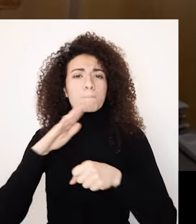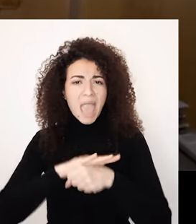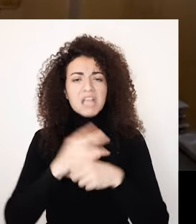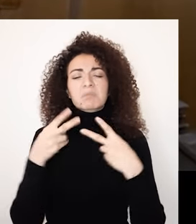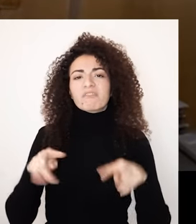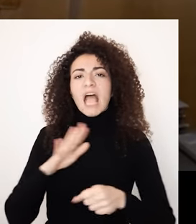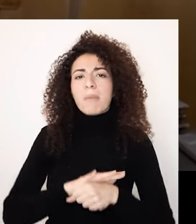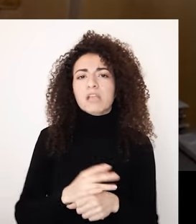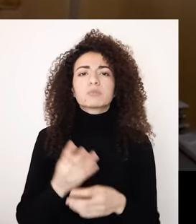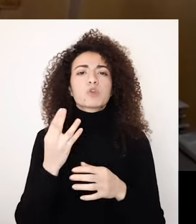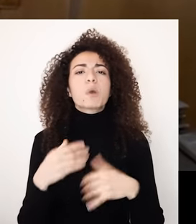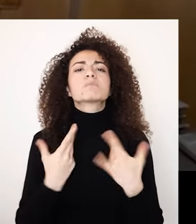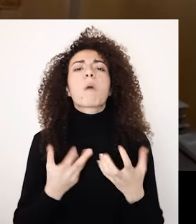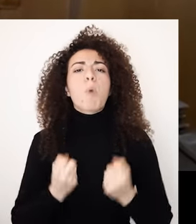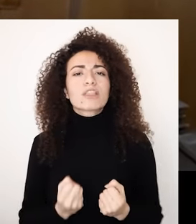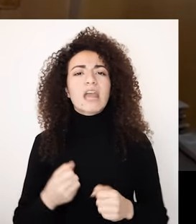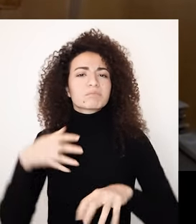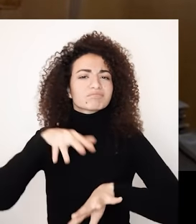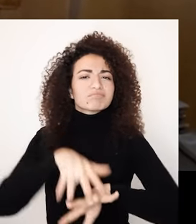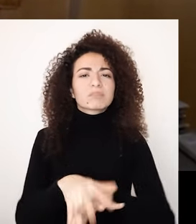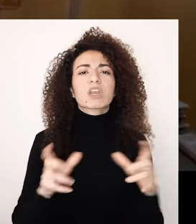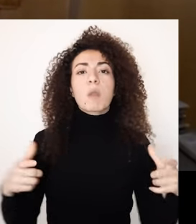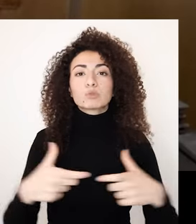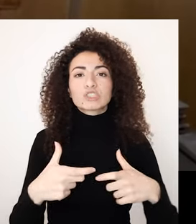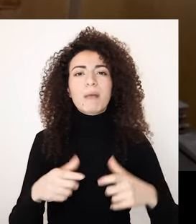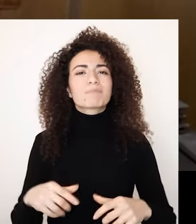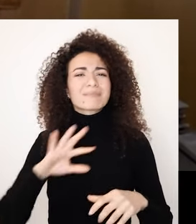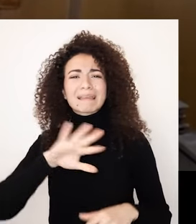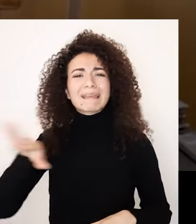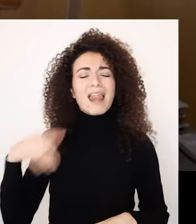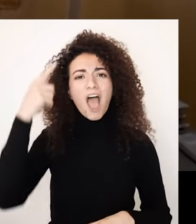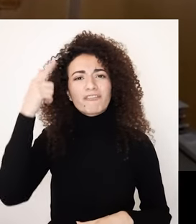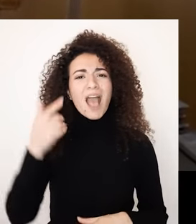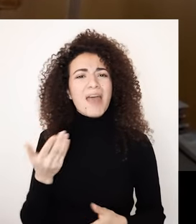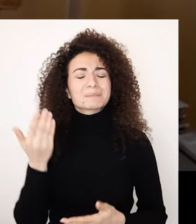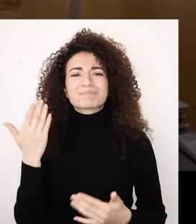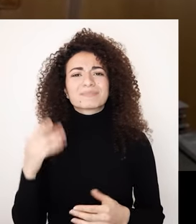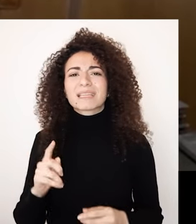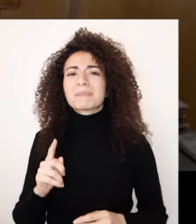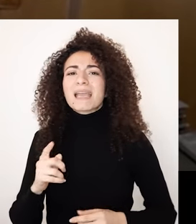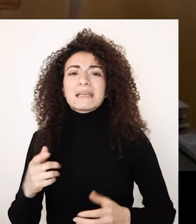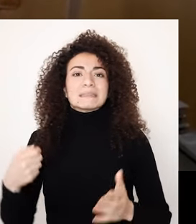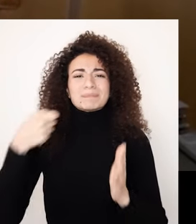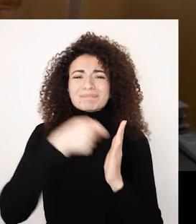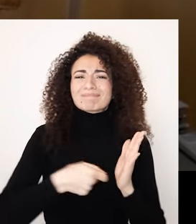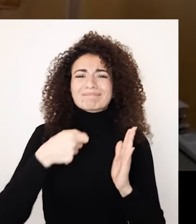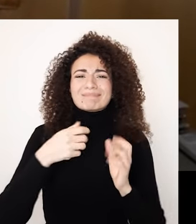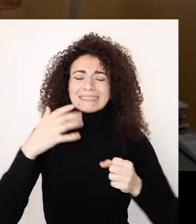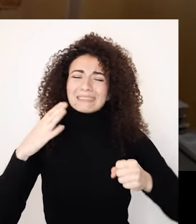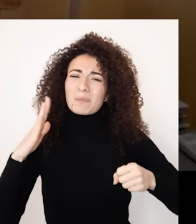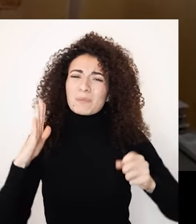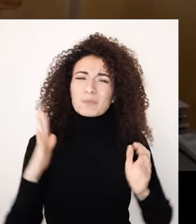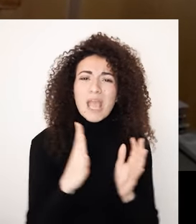بتقدر تقولي جزء من هذا المجتمع فهذه الصور النواطية هي اللي دائماً بتحكم الأشخاص أو النساء ذوات